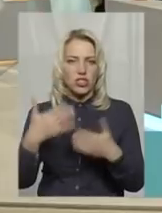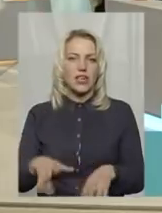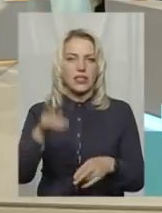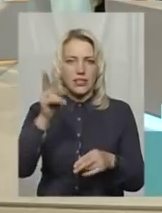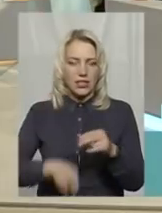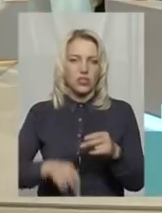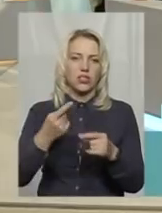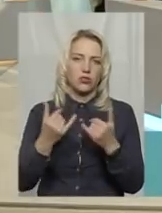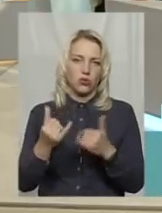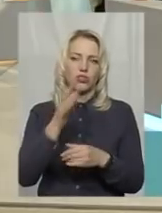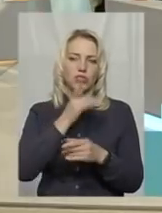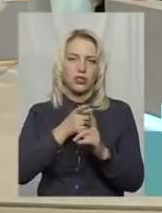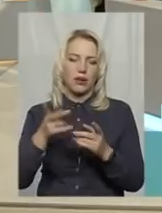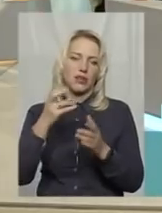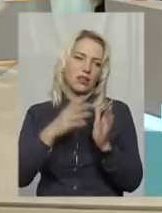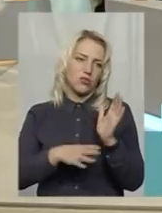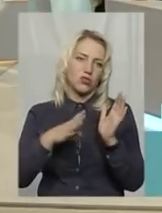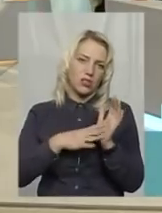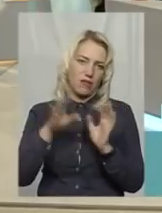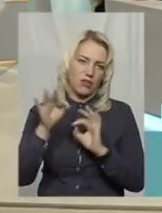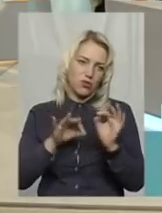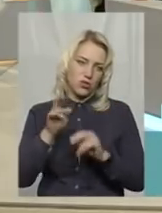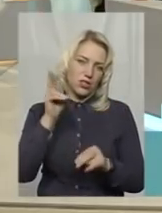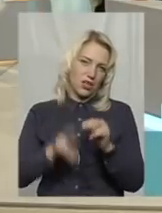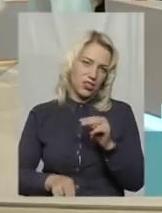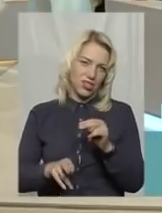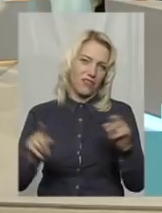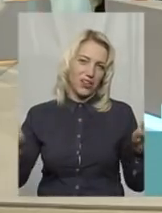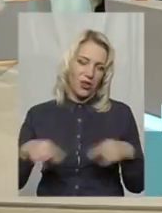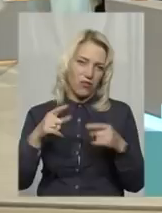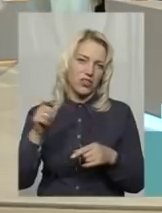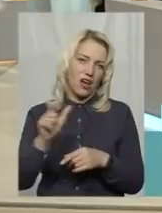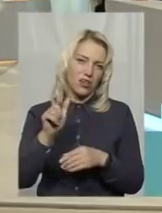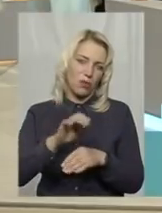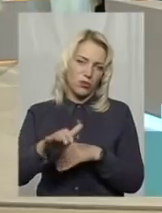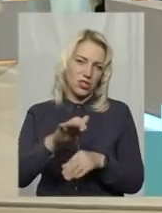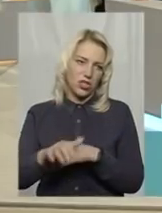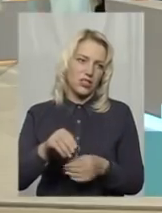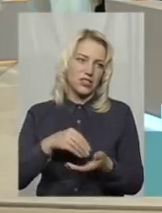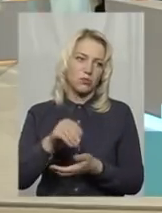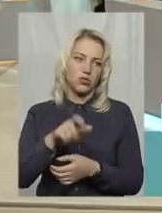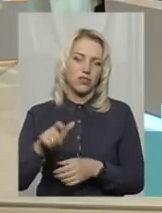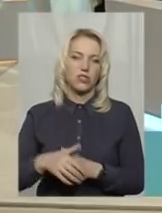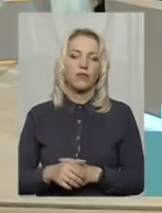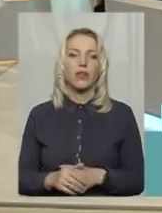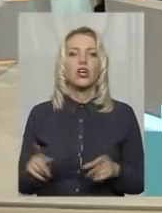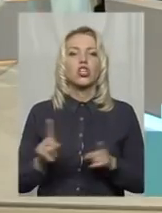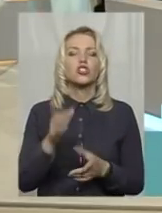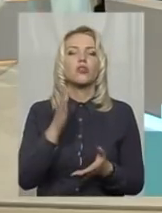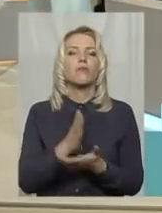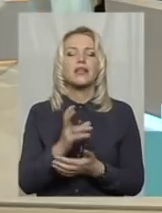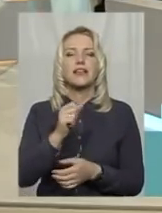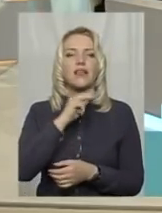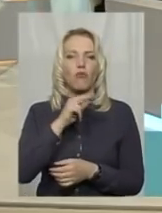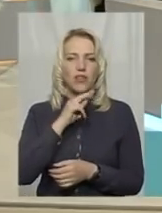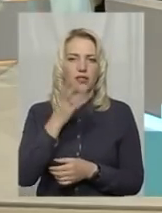сьогоднішній день, закінчили на 99% відновлення газопостачання споживачів. Що мається на